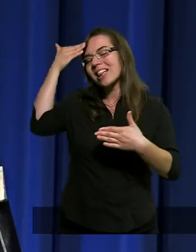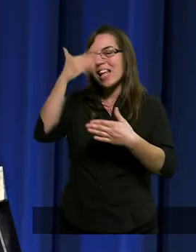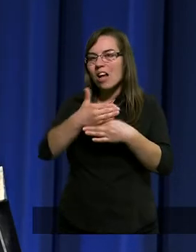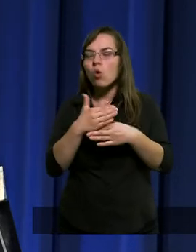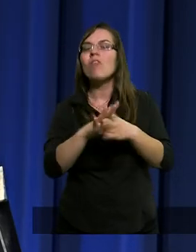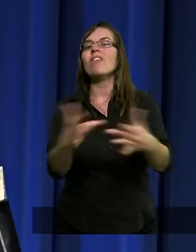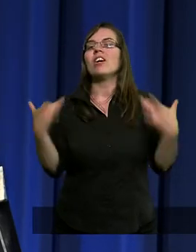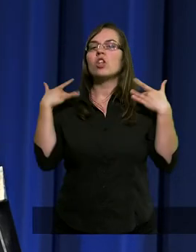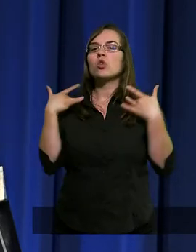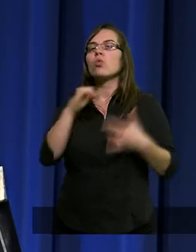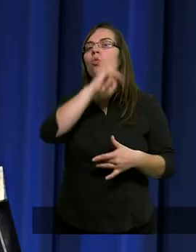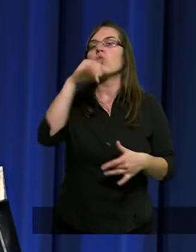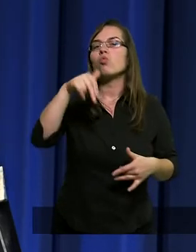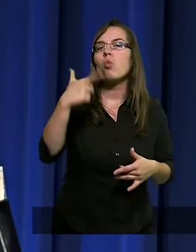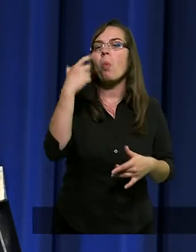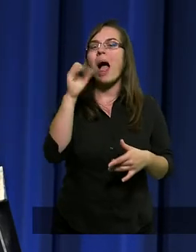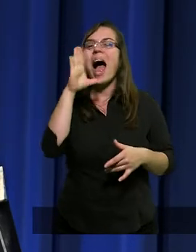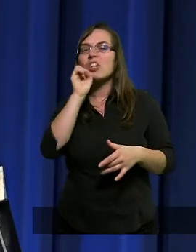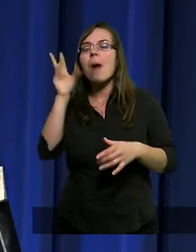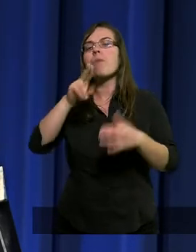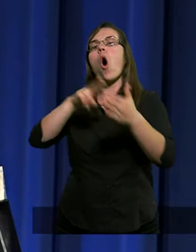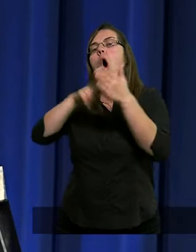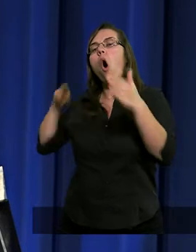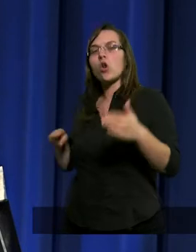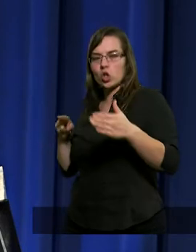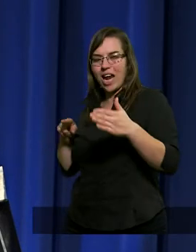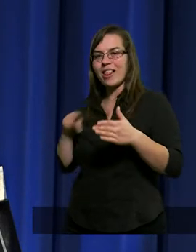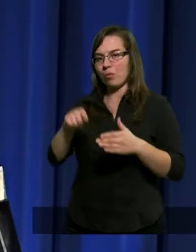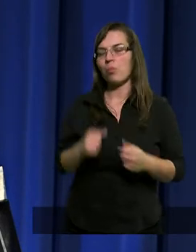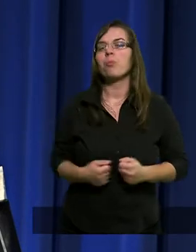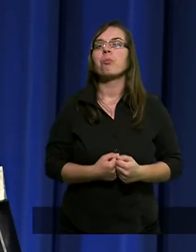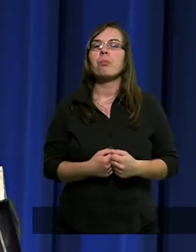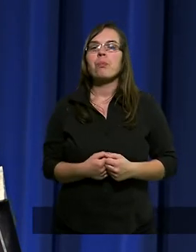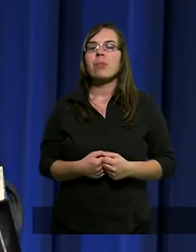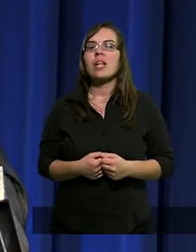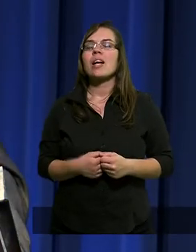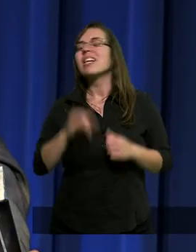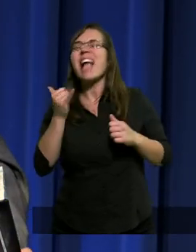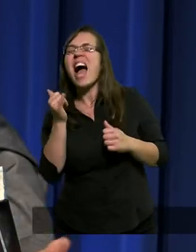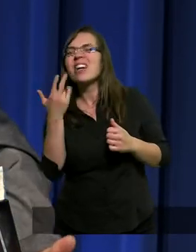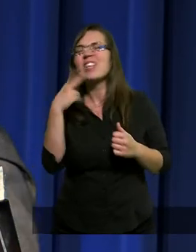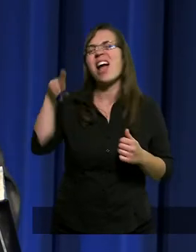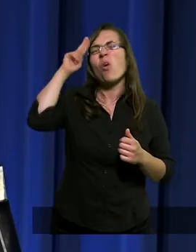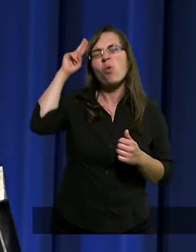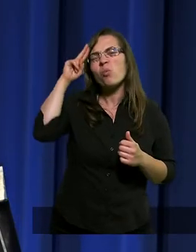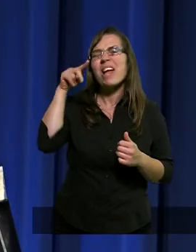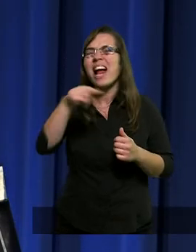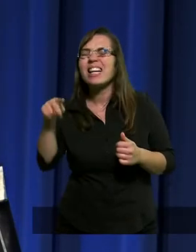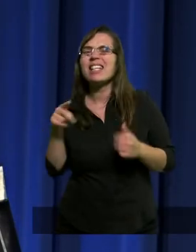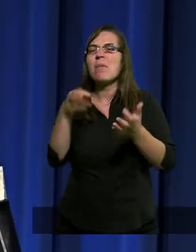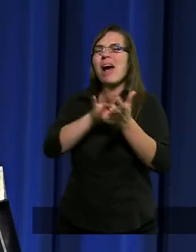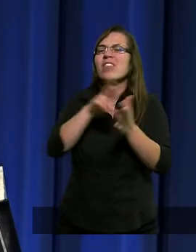Judasza. I szli. I jakoś nie rozumieli